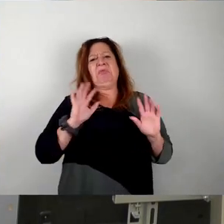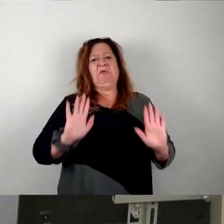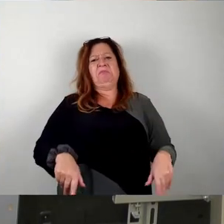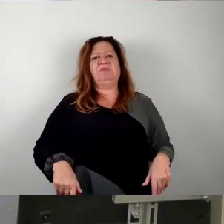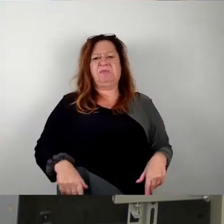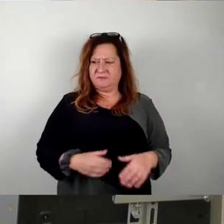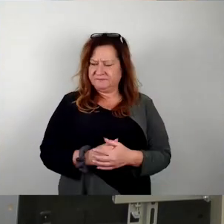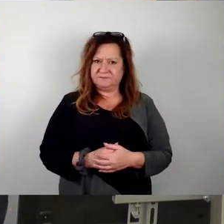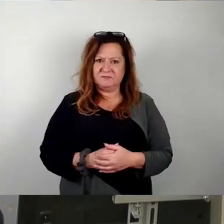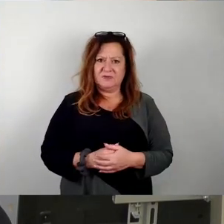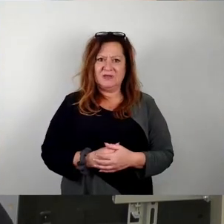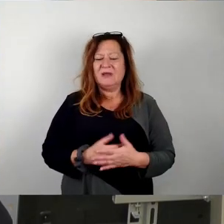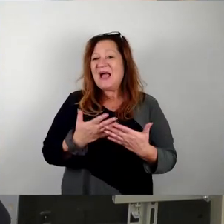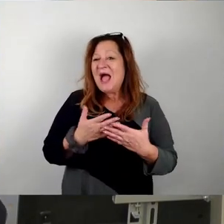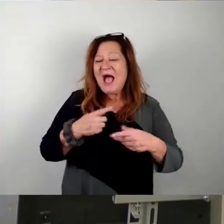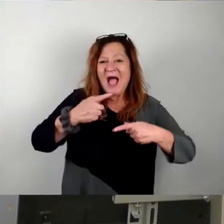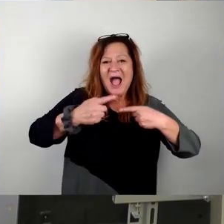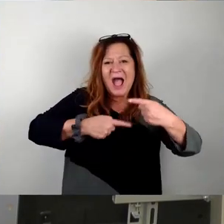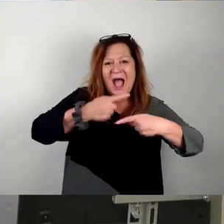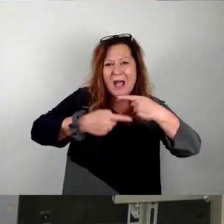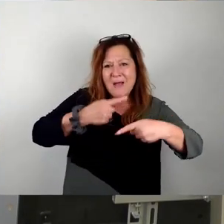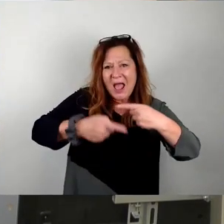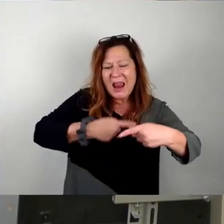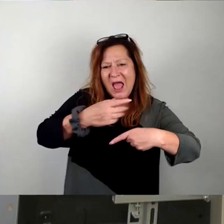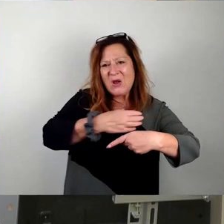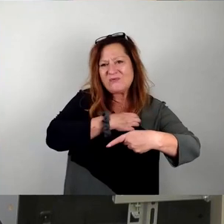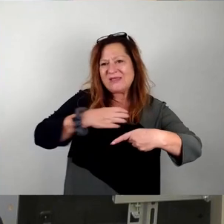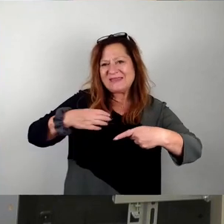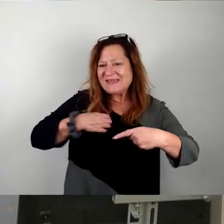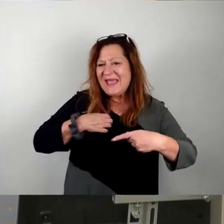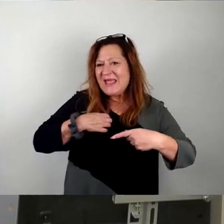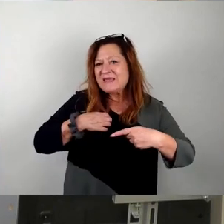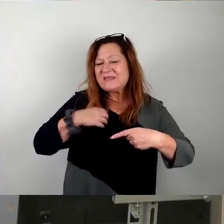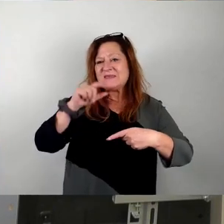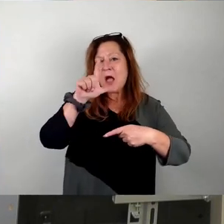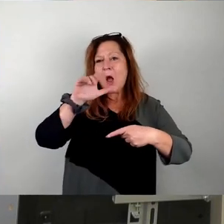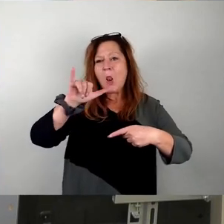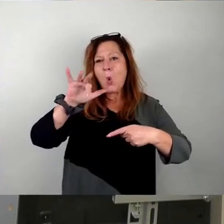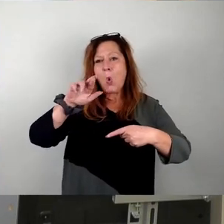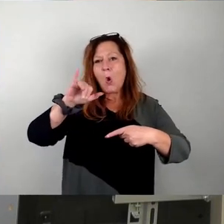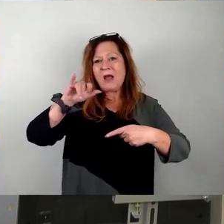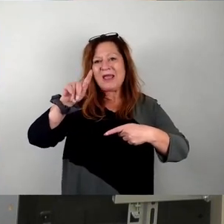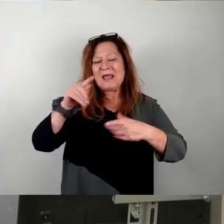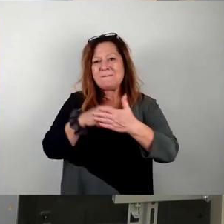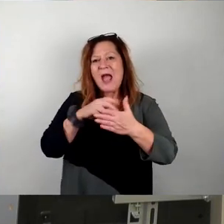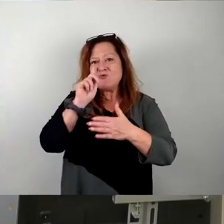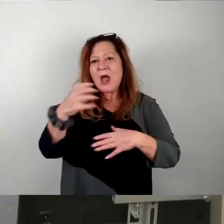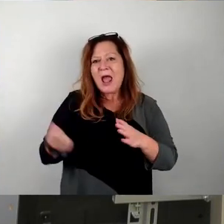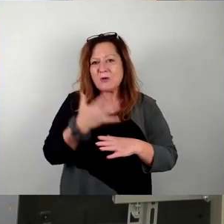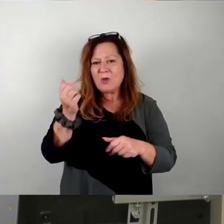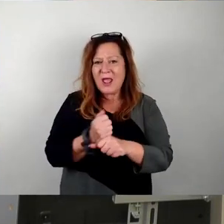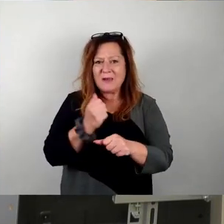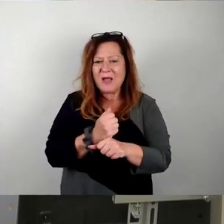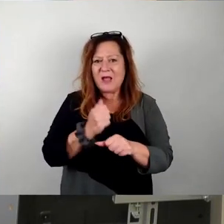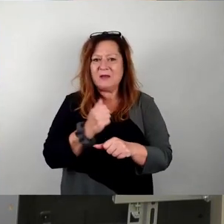Die Modalitäten des Dresdner Lyrikpreises sollen aktualisiert werden. Statt einen soll es zwei Preise geben, einen für